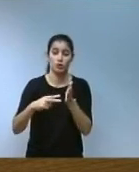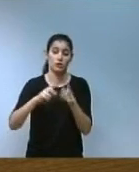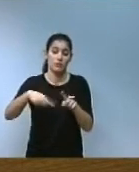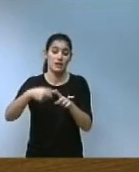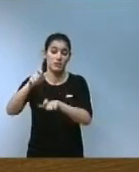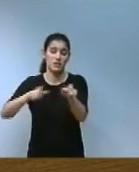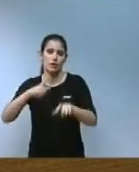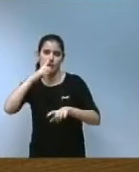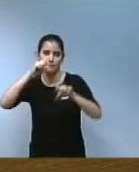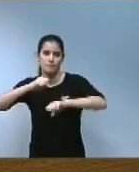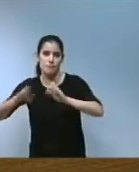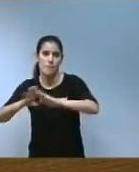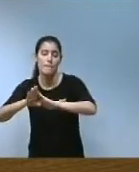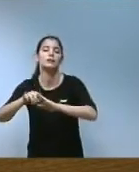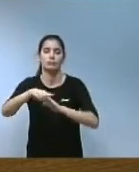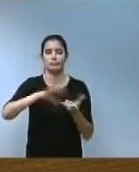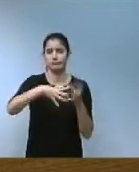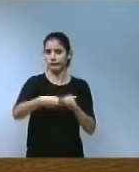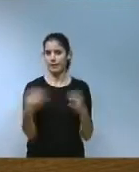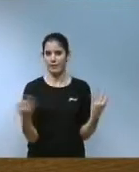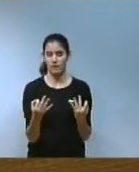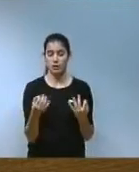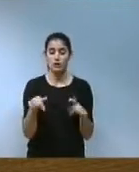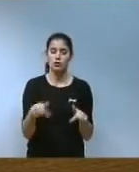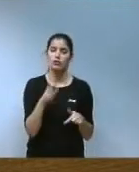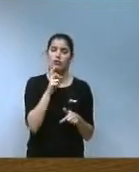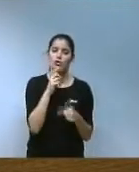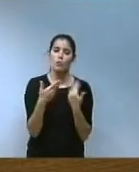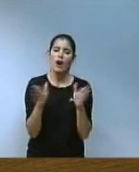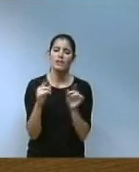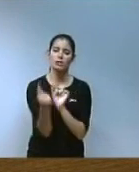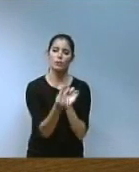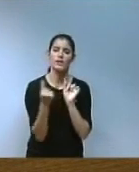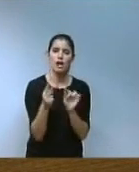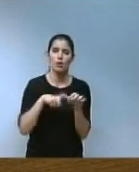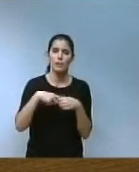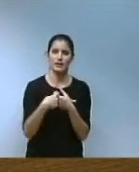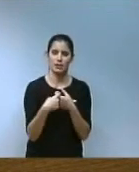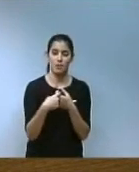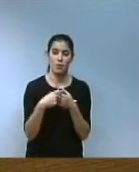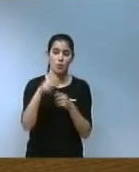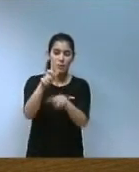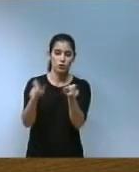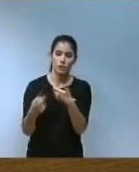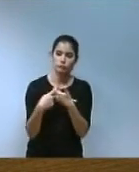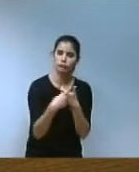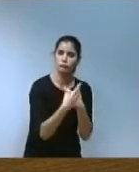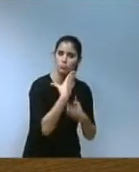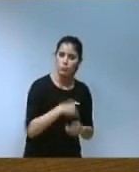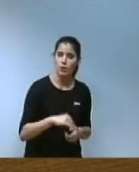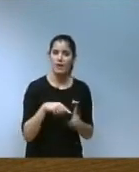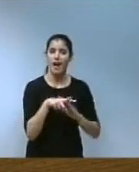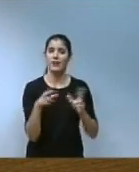En aquest sentit proposarem l'obertura d'un diàleg participat descentralitzat amb la ciutadania i els agents